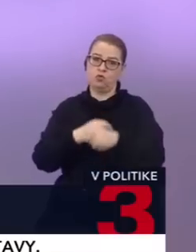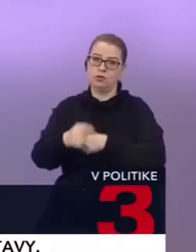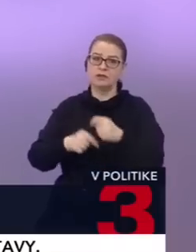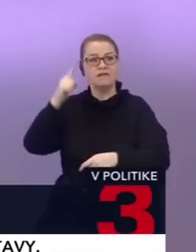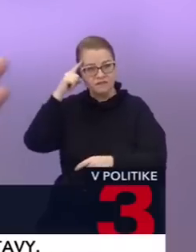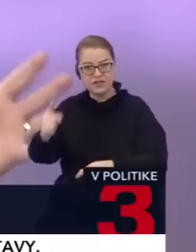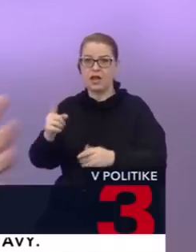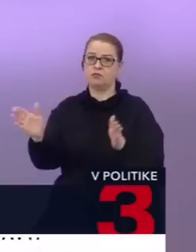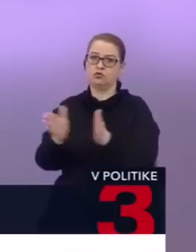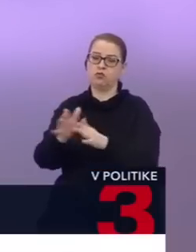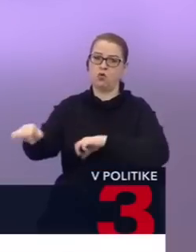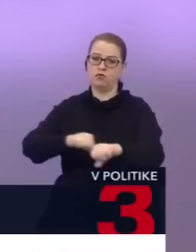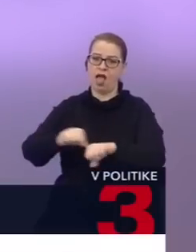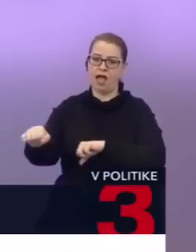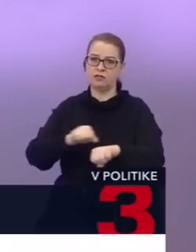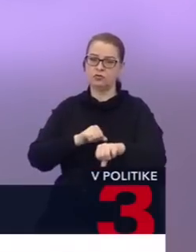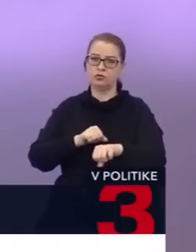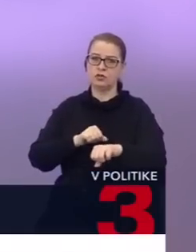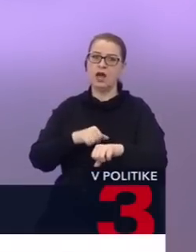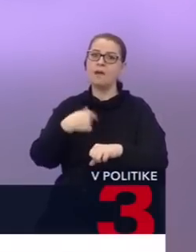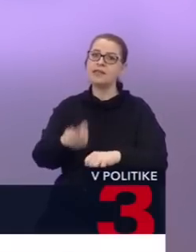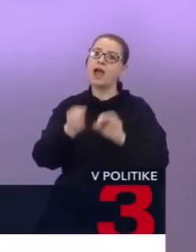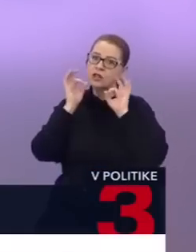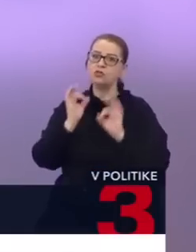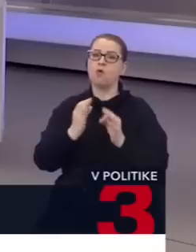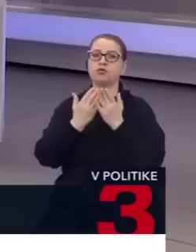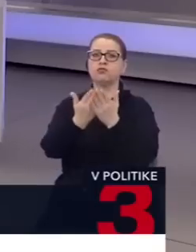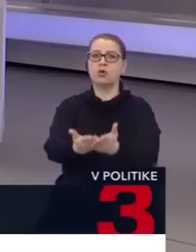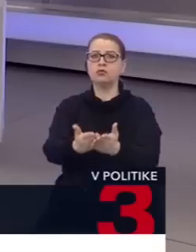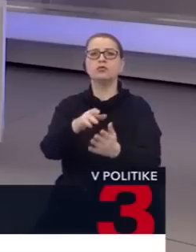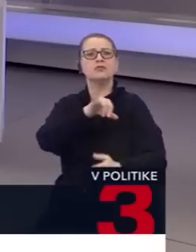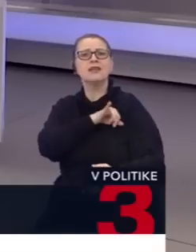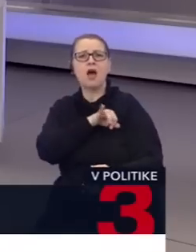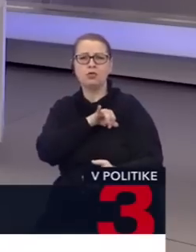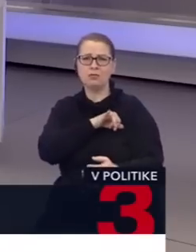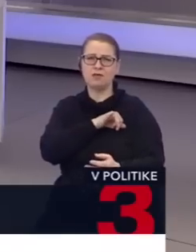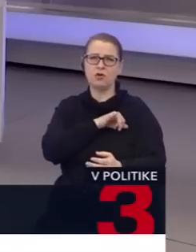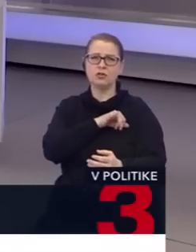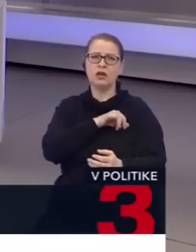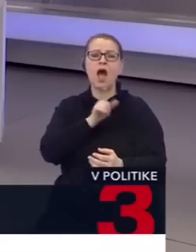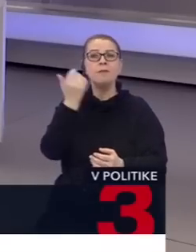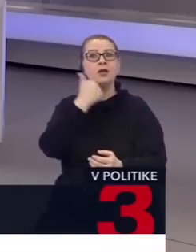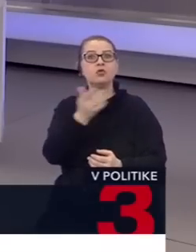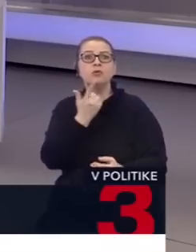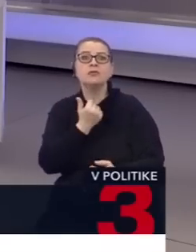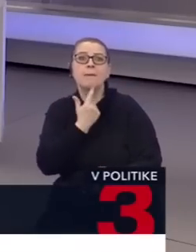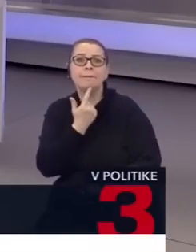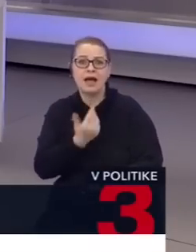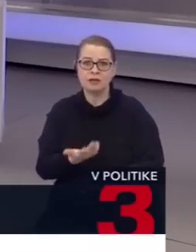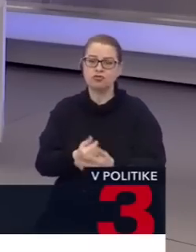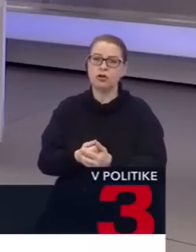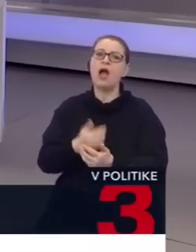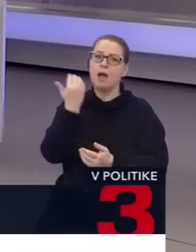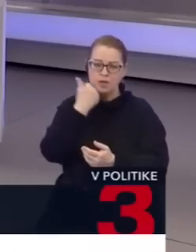spoluvládnuť a dali takú ponuku a vlastne atraktivitu občanovi Slovenskej republiky, aby im dal